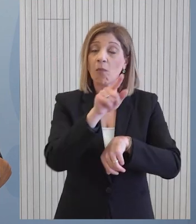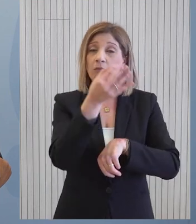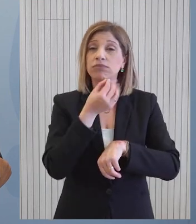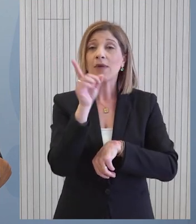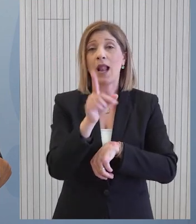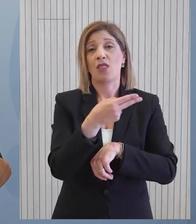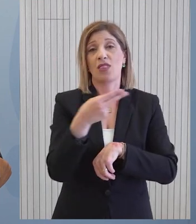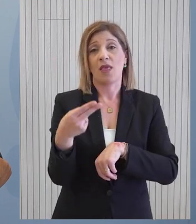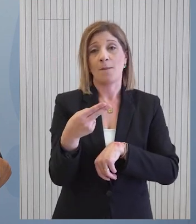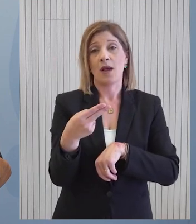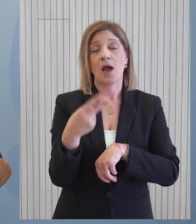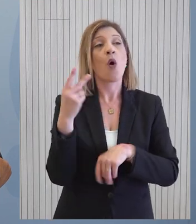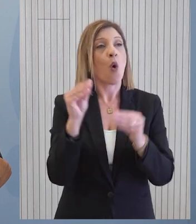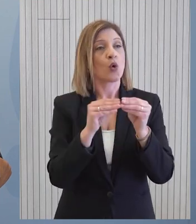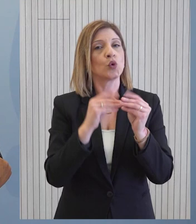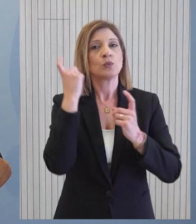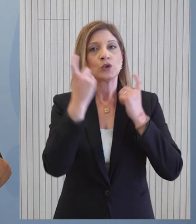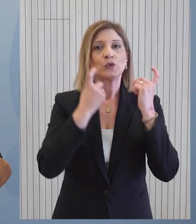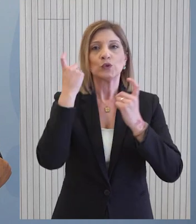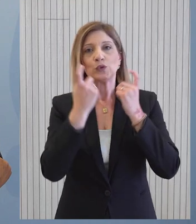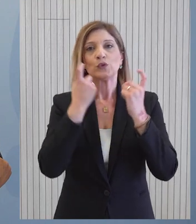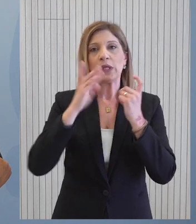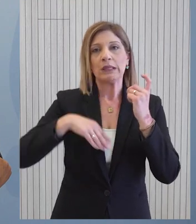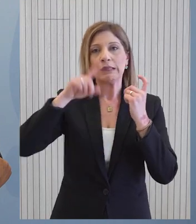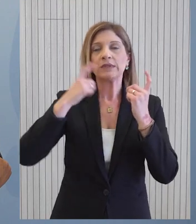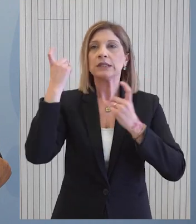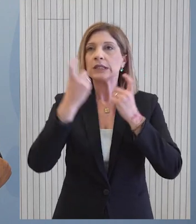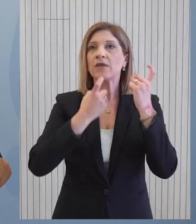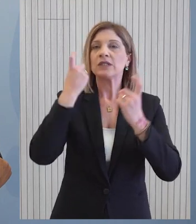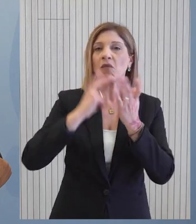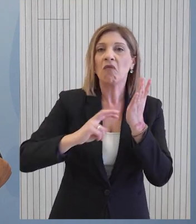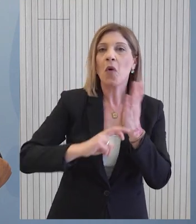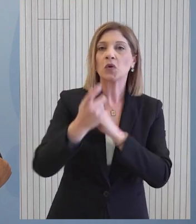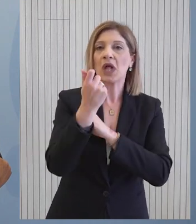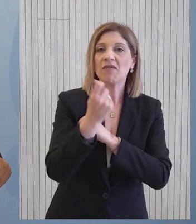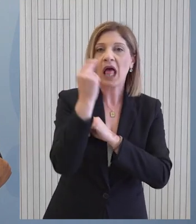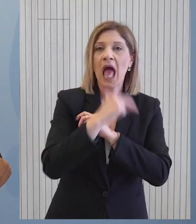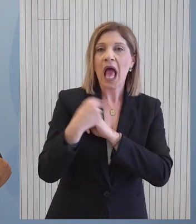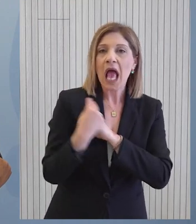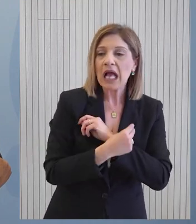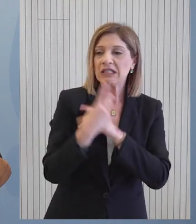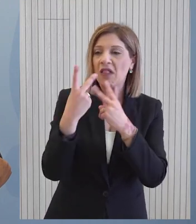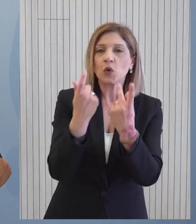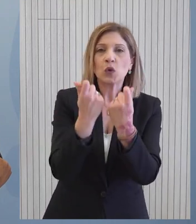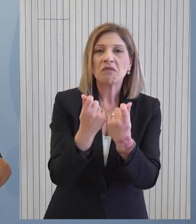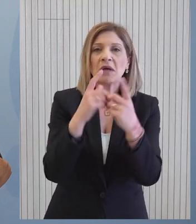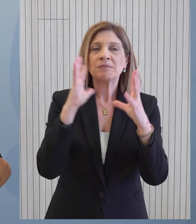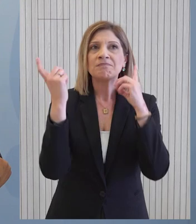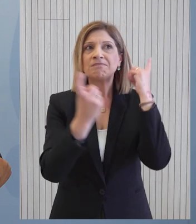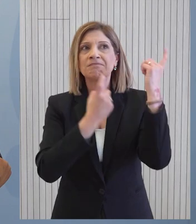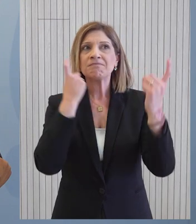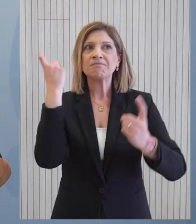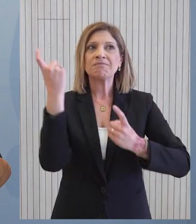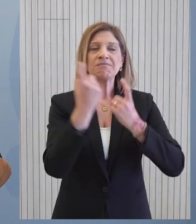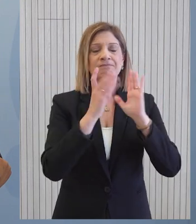ζήτημα το οποίο απασχολεί την κοινή γνώμη και την κοινωνία τις τελευταίες μέρες. Επαναλαμβάνω ότι τα όσα αναφέρονται και